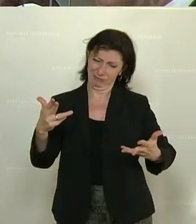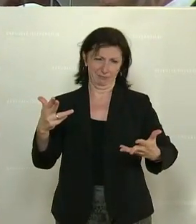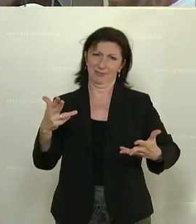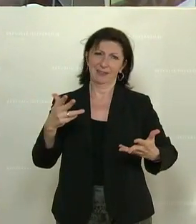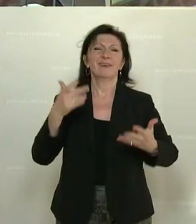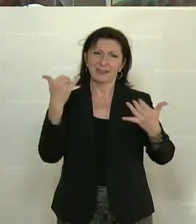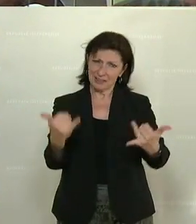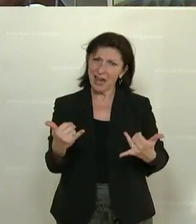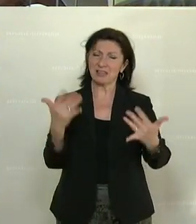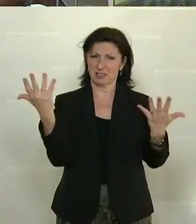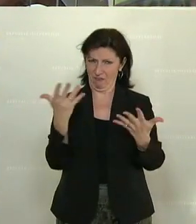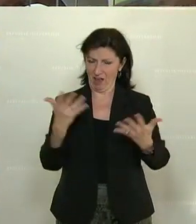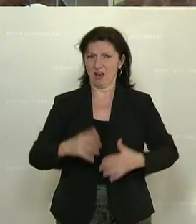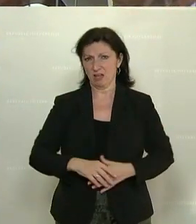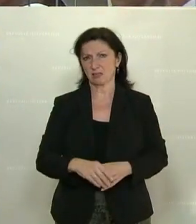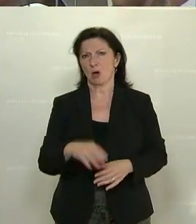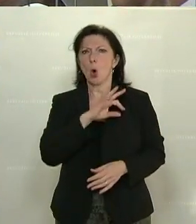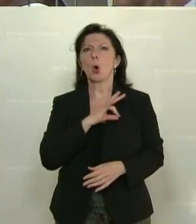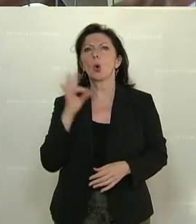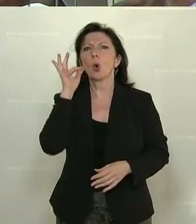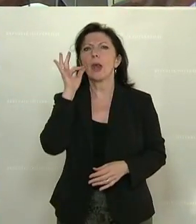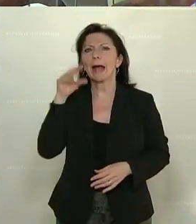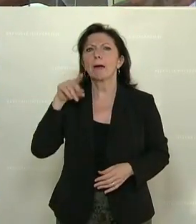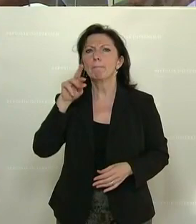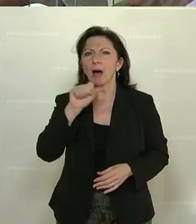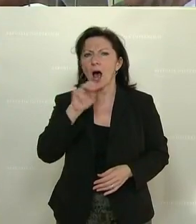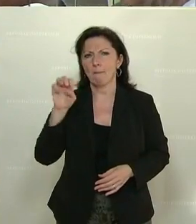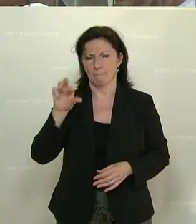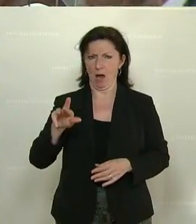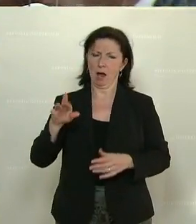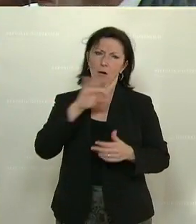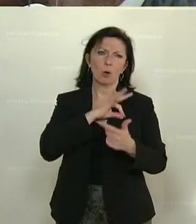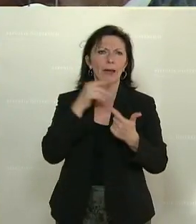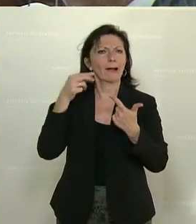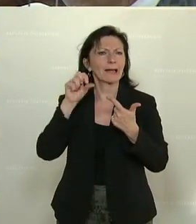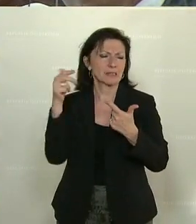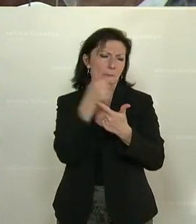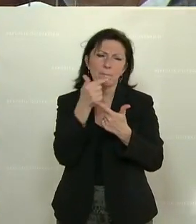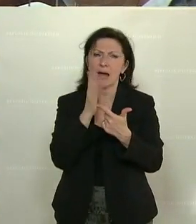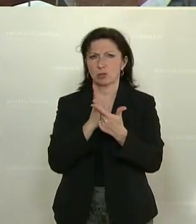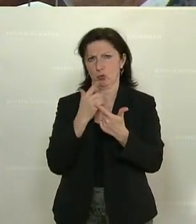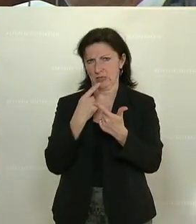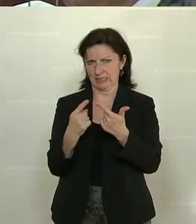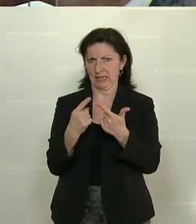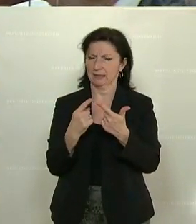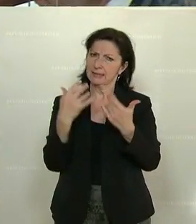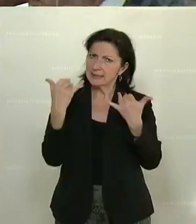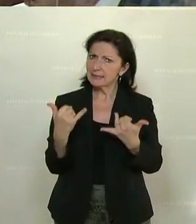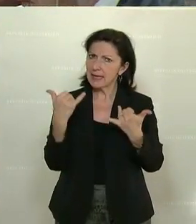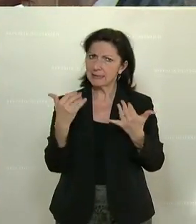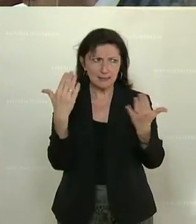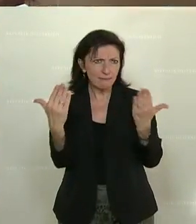dass da hier, und das hat ja Frau Kollegin Brammer und Herr Kollege Gerstler festgestellt, hier wurden ja in Wesentlichkeit die